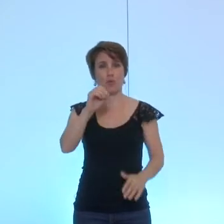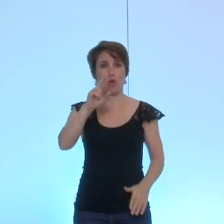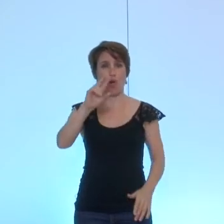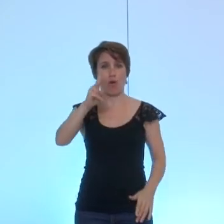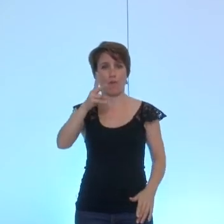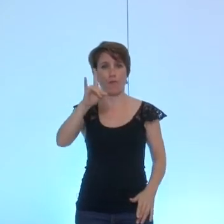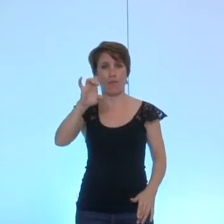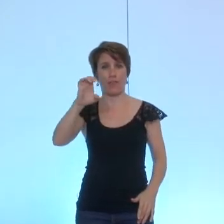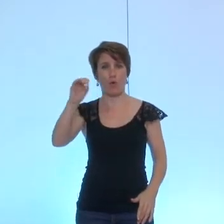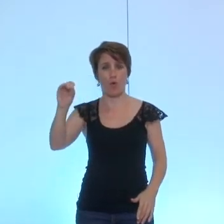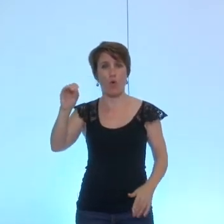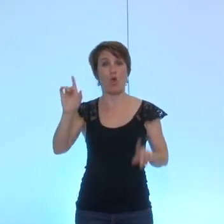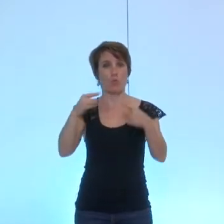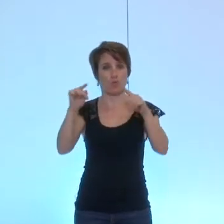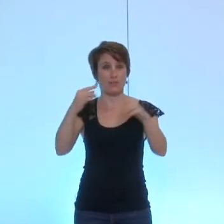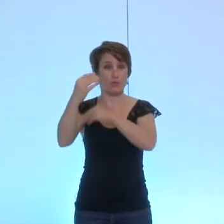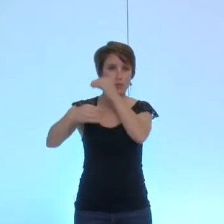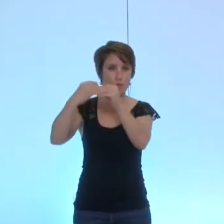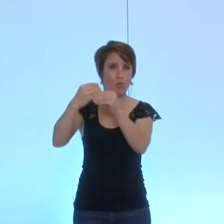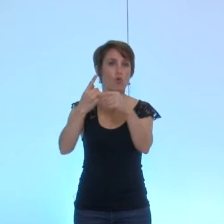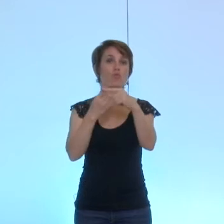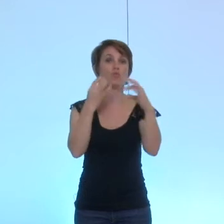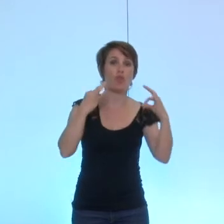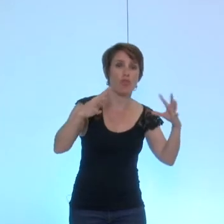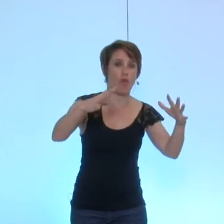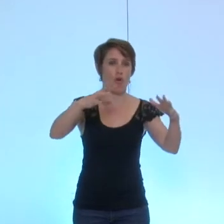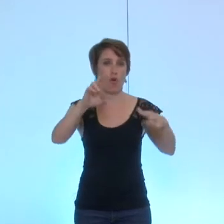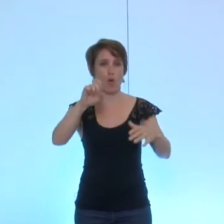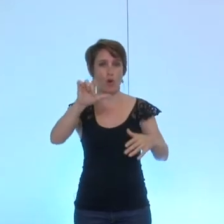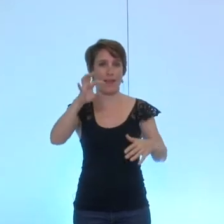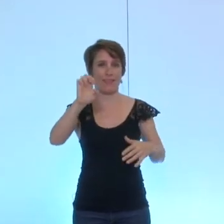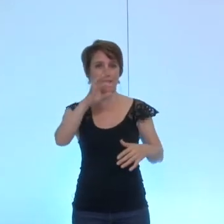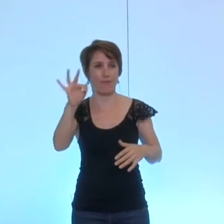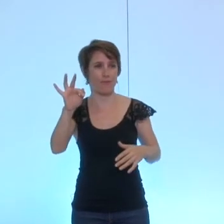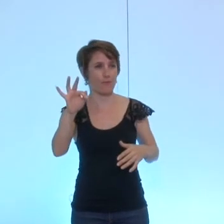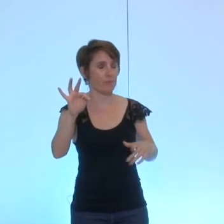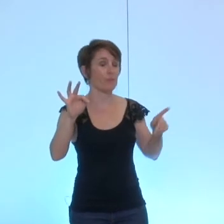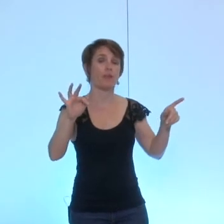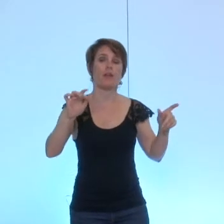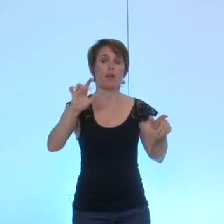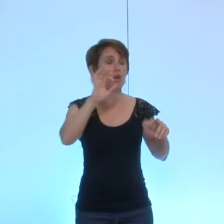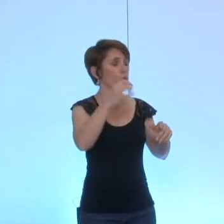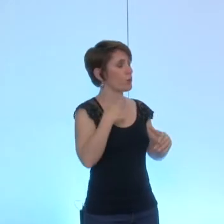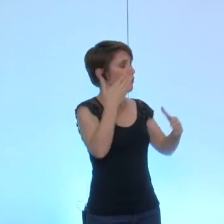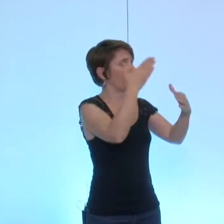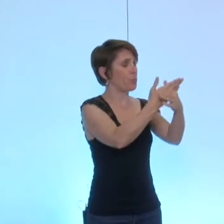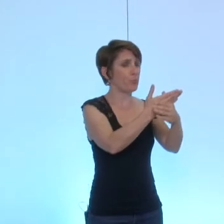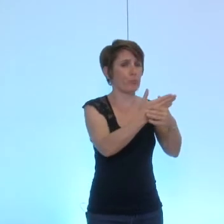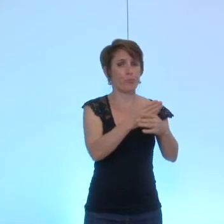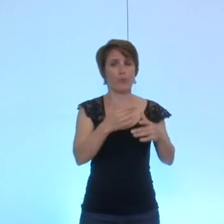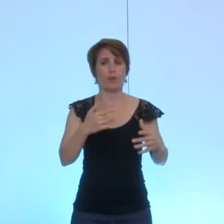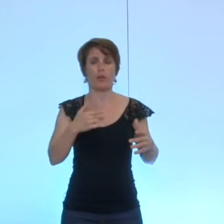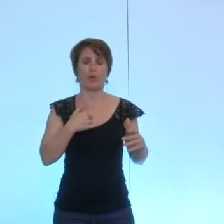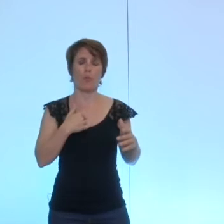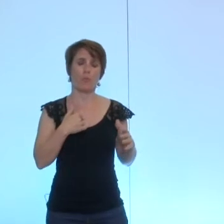ainsi que temps relatif monsieur Breuil oui monsieur le maire madame l'adjointe aux affaires culturelles je voudrais quand même